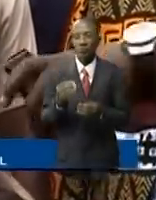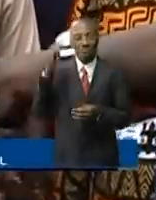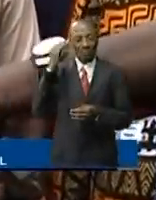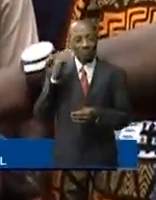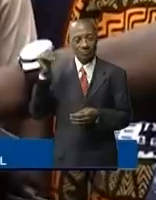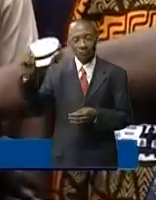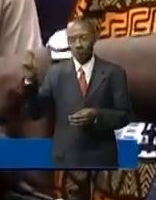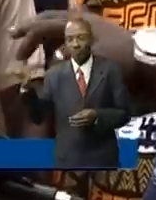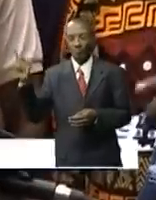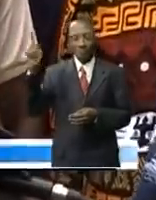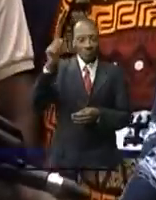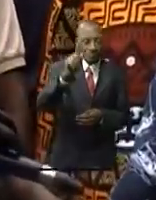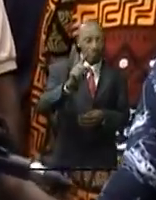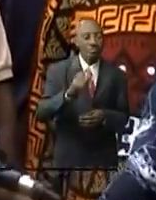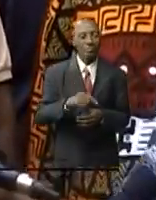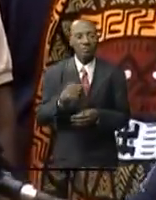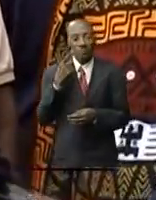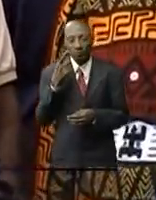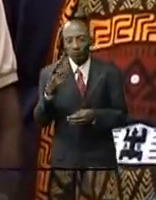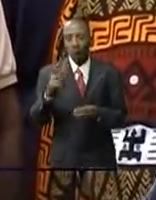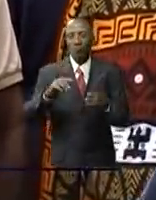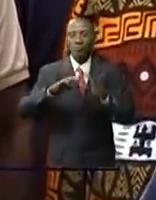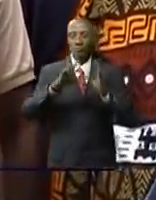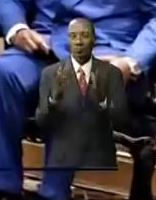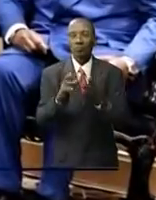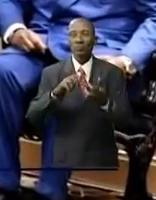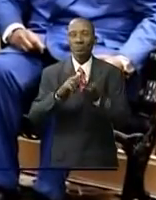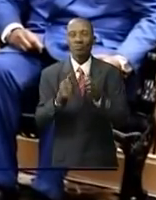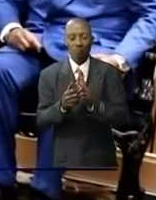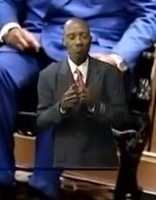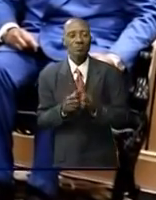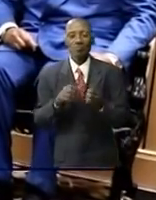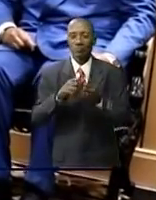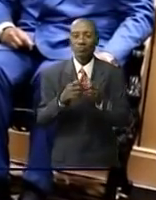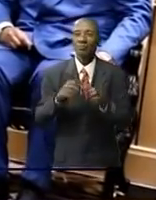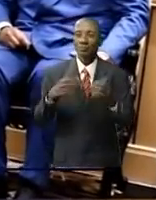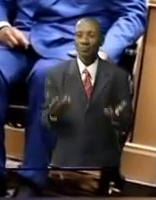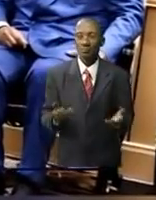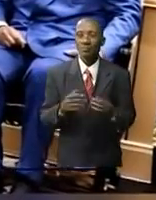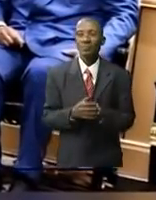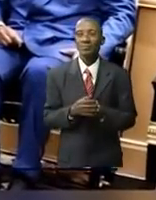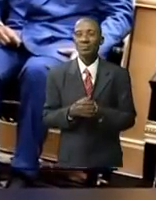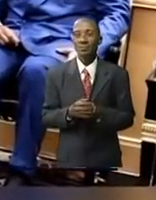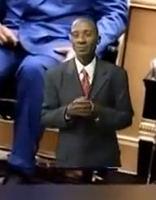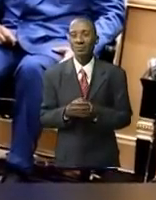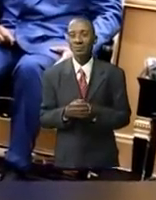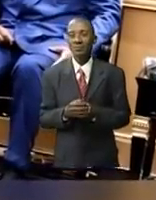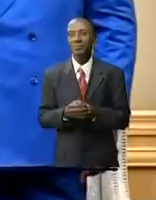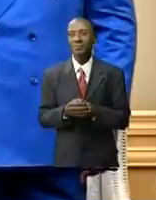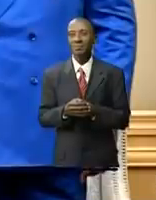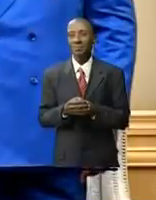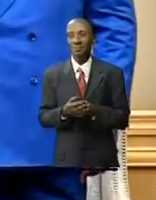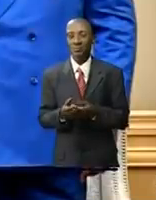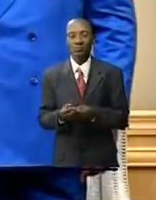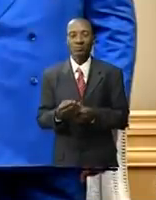au nom du gouvernement de l'arrière de Jean-Michel Samalkonde sous l'occasion de son excellence de chez le